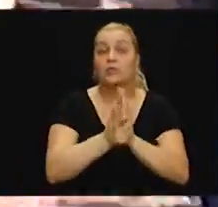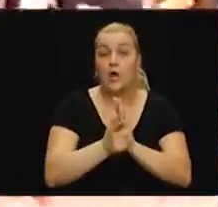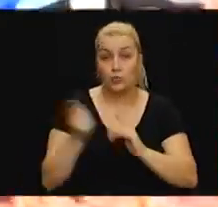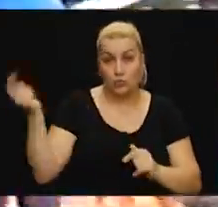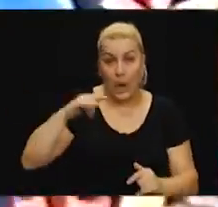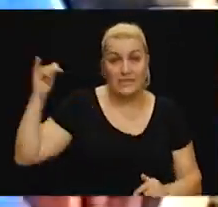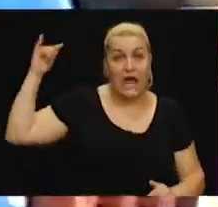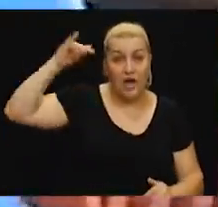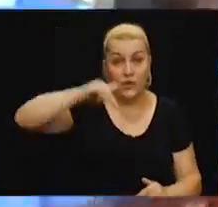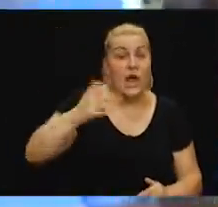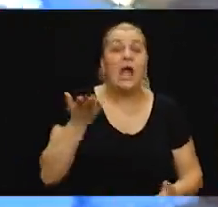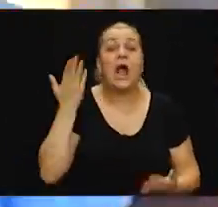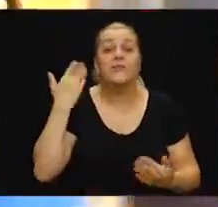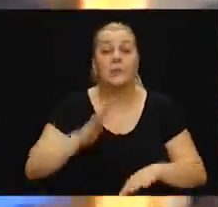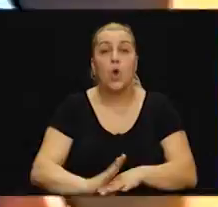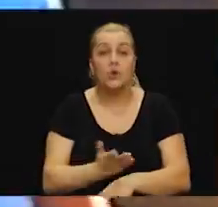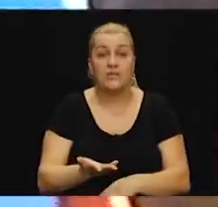dolazka aviona, kakav je bio osjećaj?